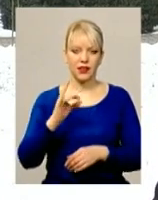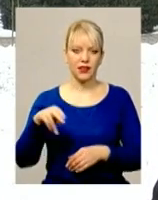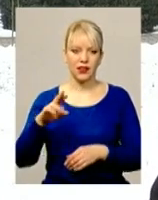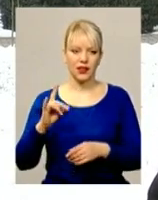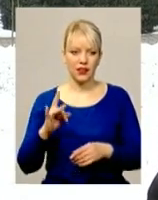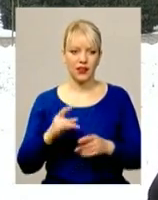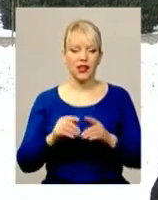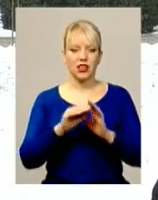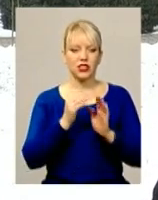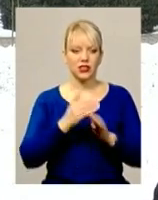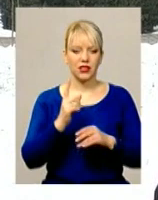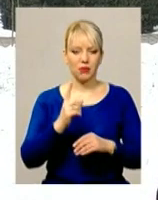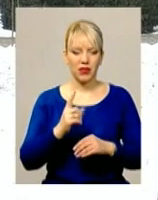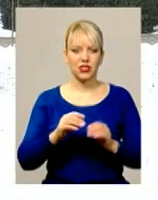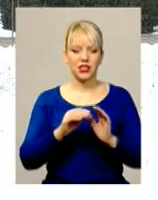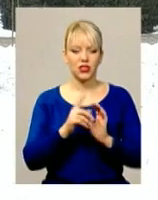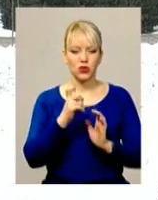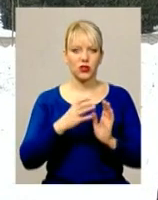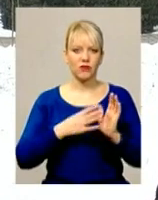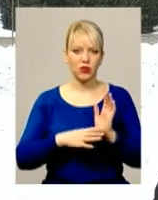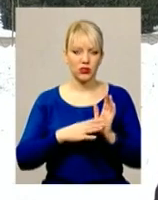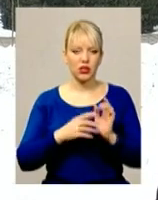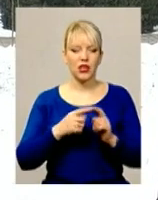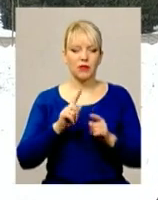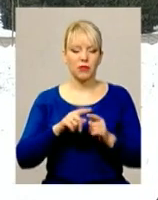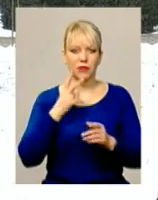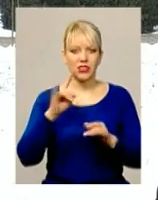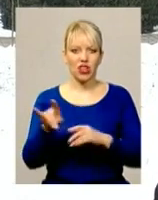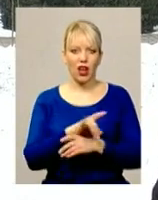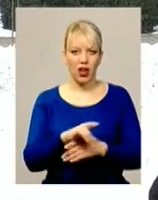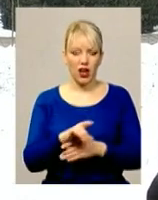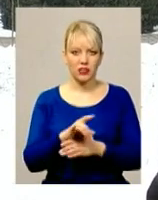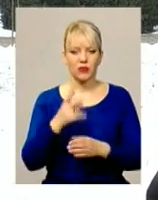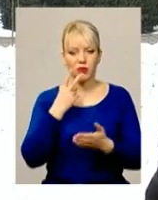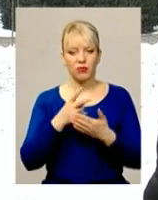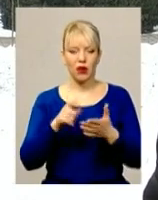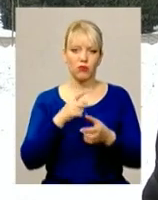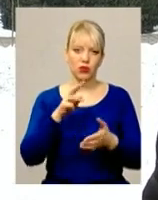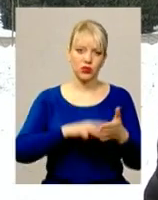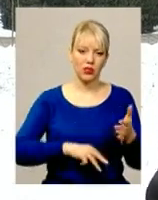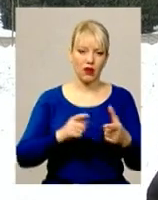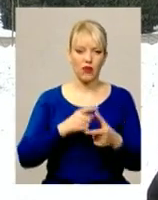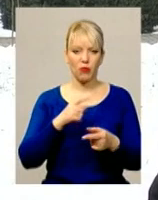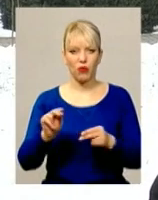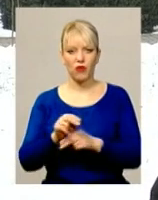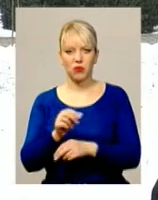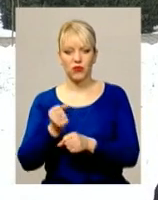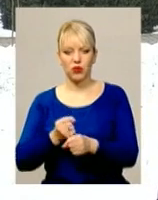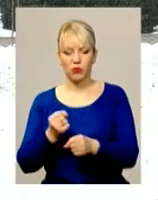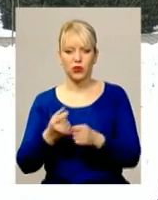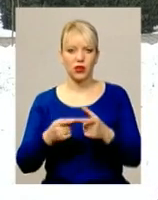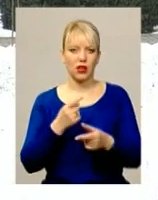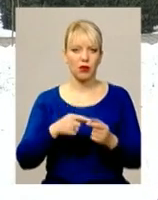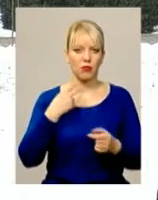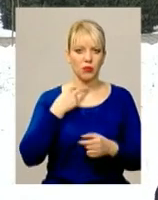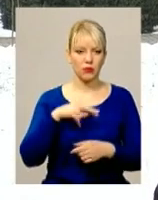190 Кримінального кодексу України «Шахрайство». Передбачає собою або штраф, або виправні роботи, або ж позбавлення